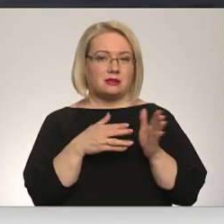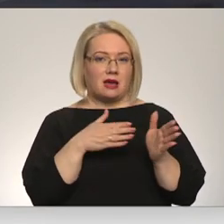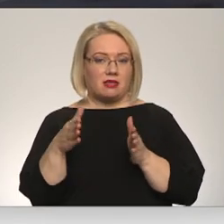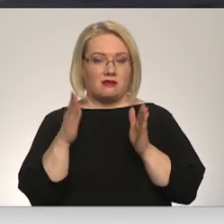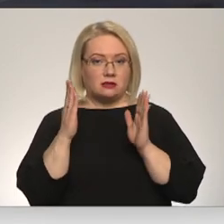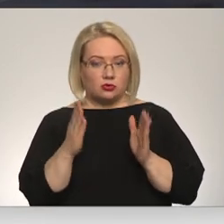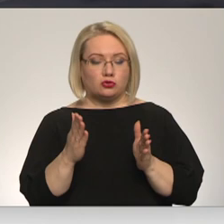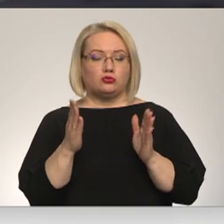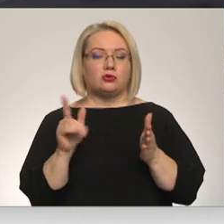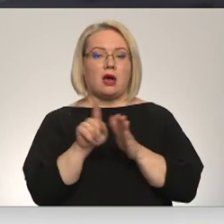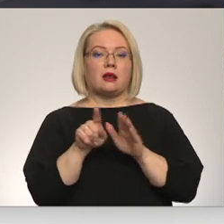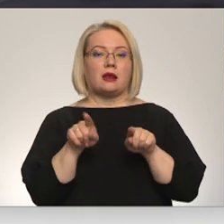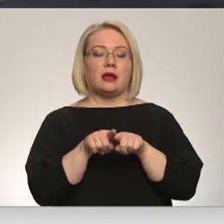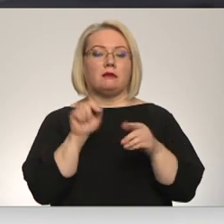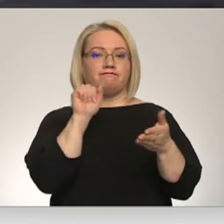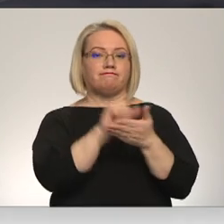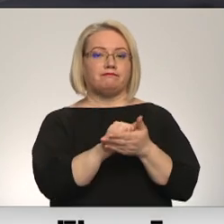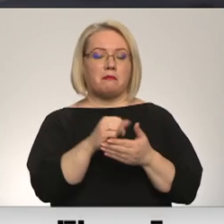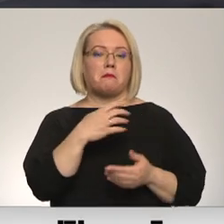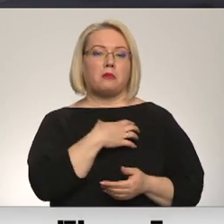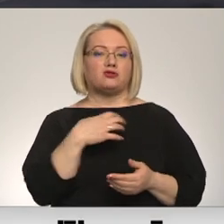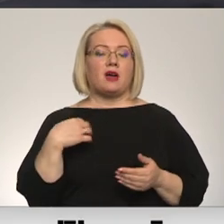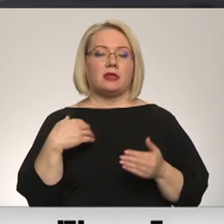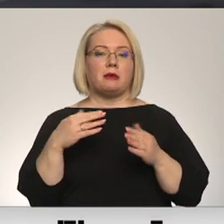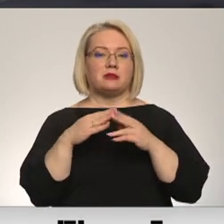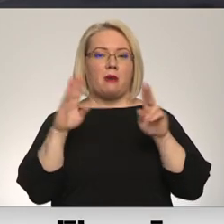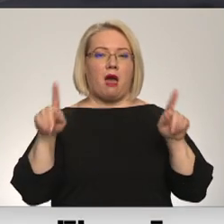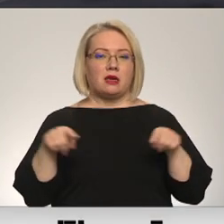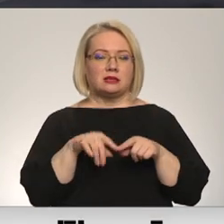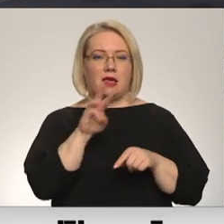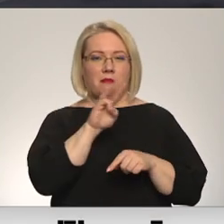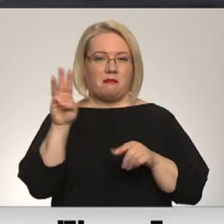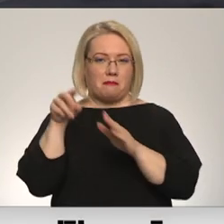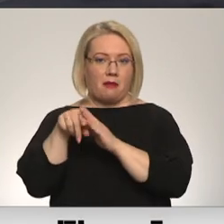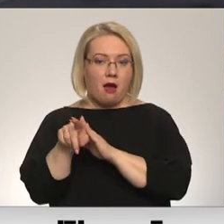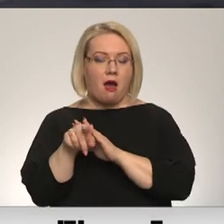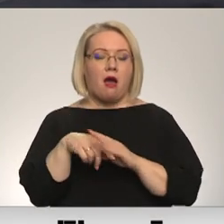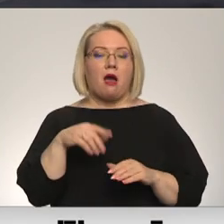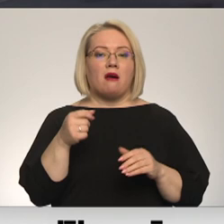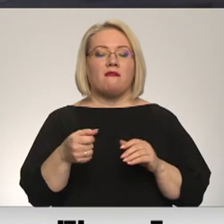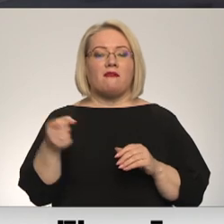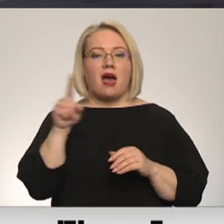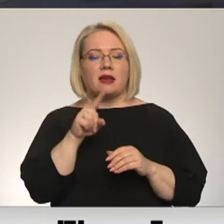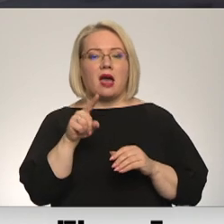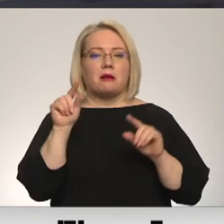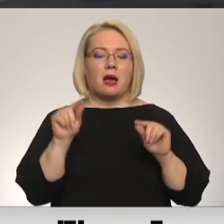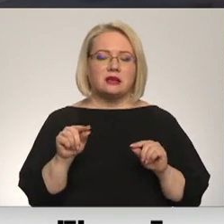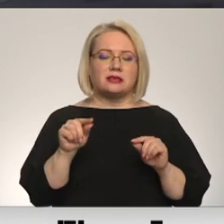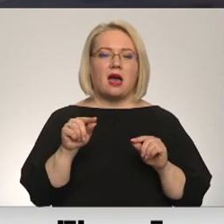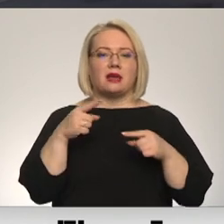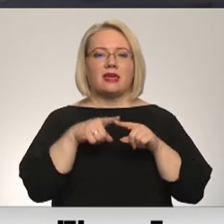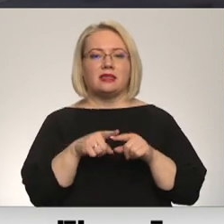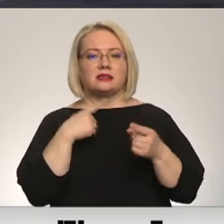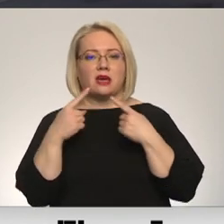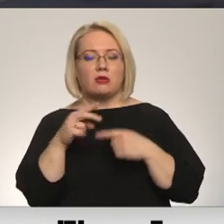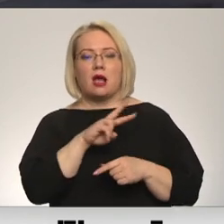tiks publiskots arī pašvaldības mājas lapā. Taču šobrīd notiek vairāk vai mazāk tehniskas sarunas par to, kam ir jābūt